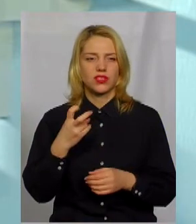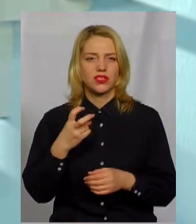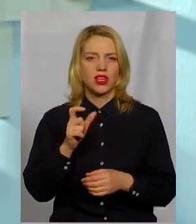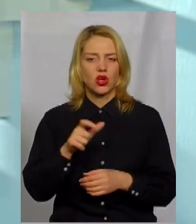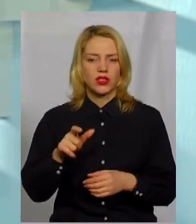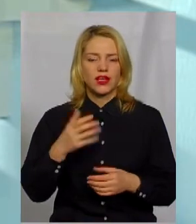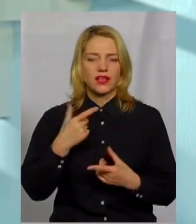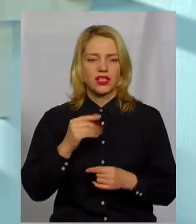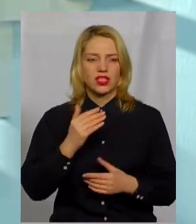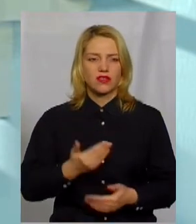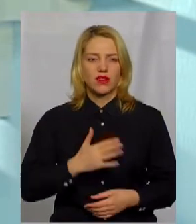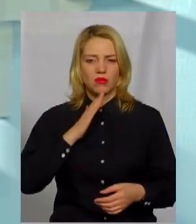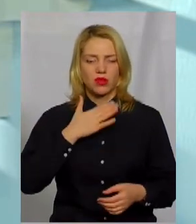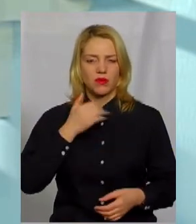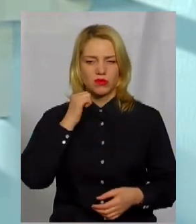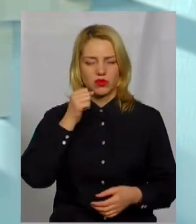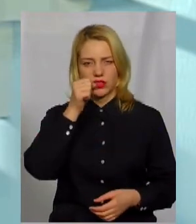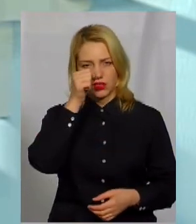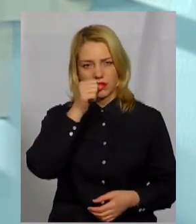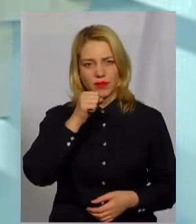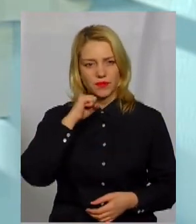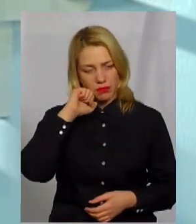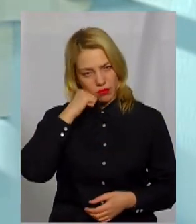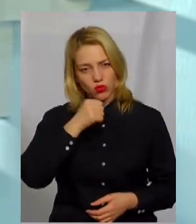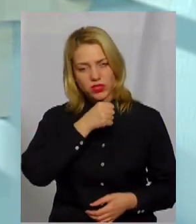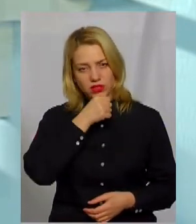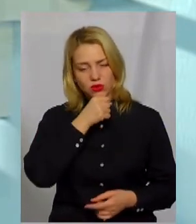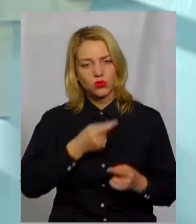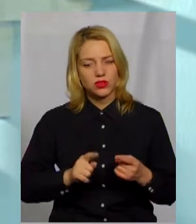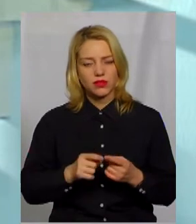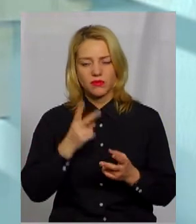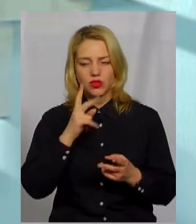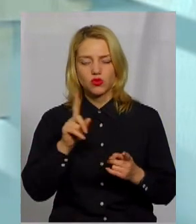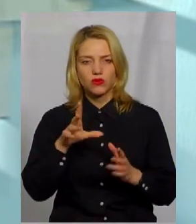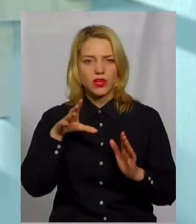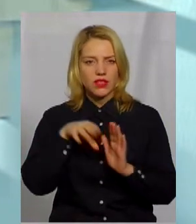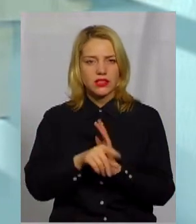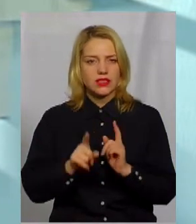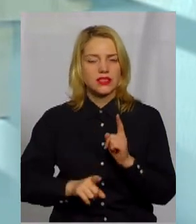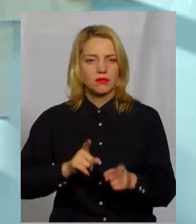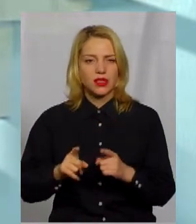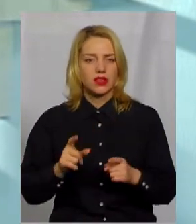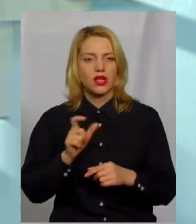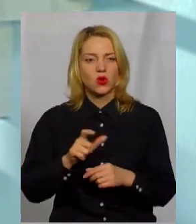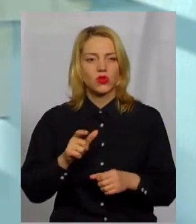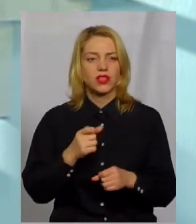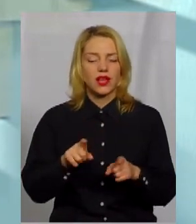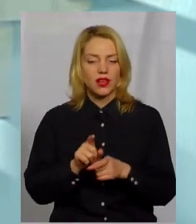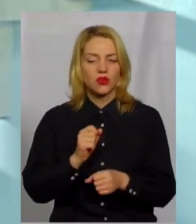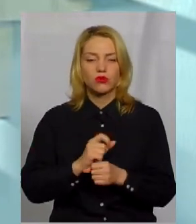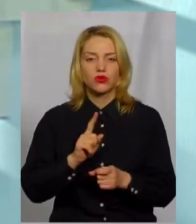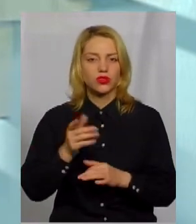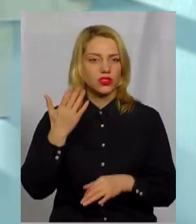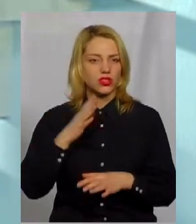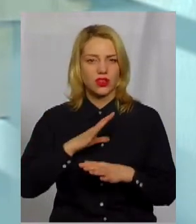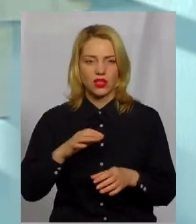бабуся і дідусь, наскільки воно активізувалося. І які зміни це несе. Тобто, люди дійсно роблять те, чого раніше не робили. Тому